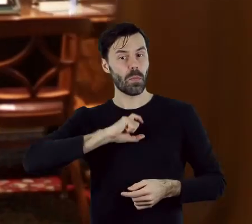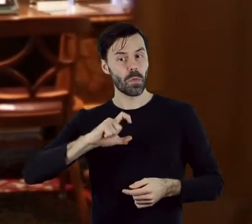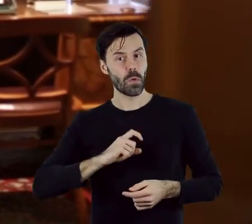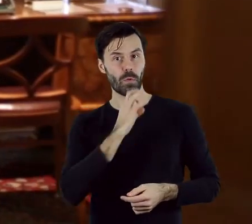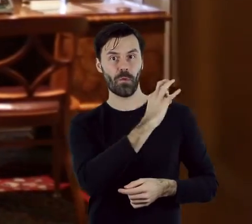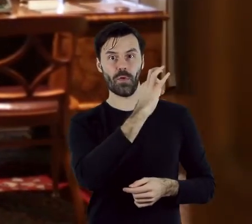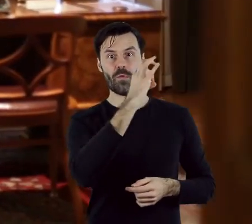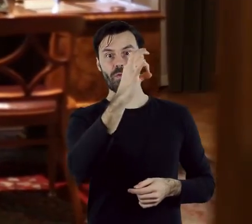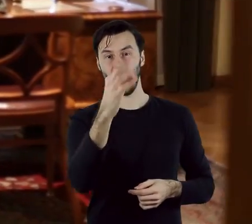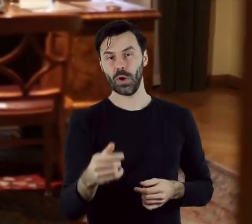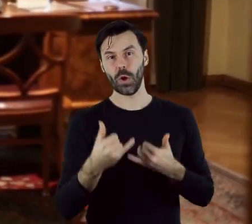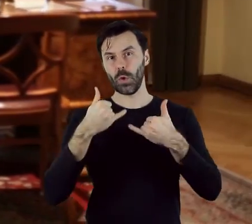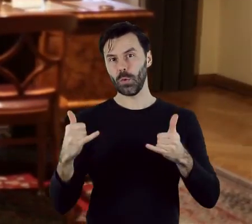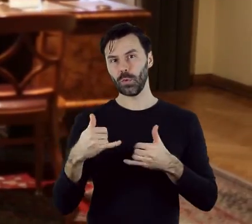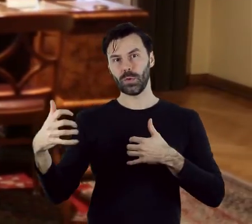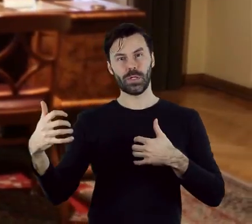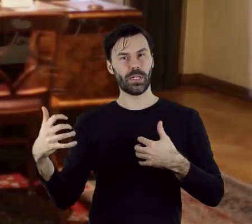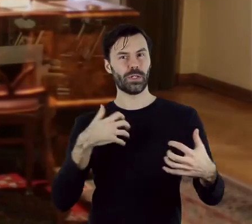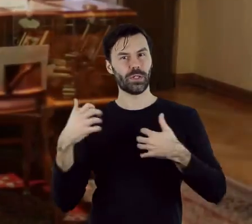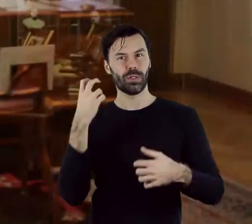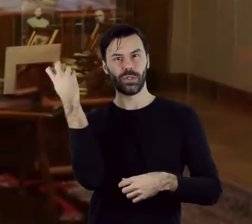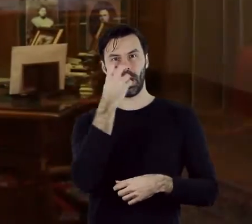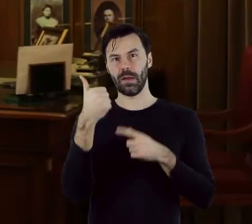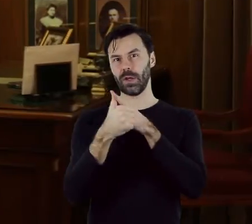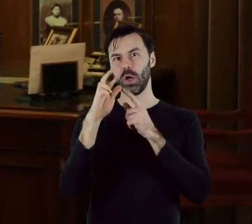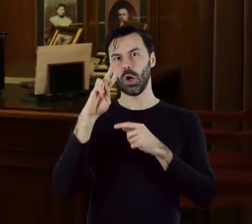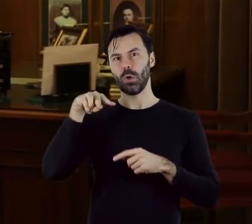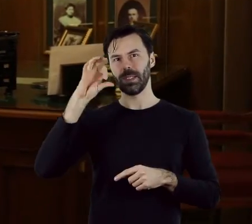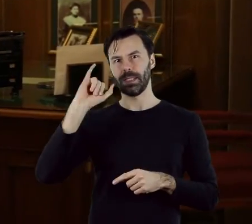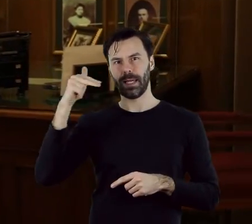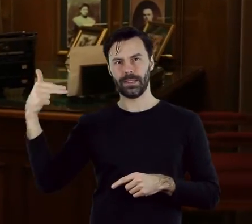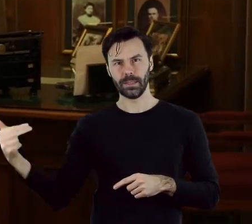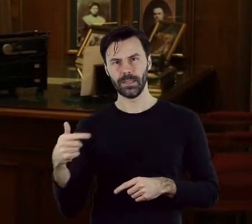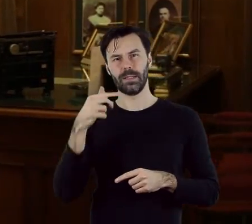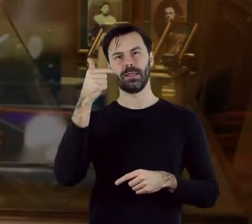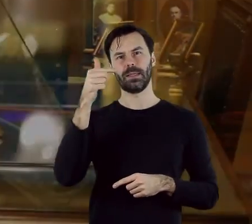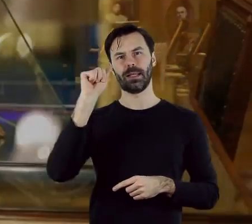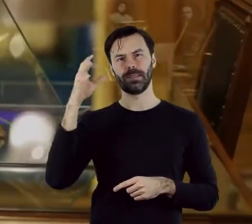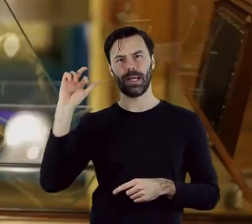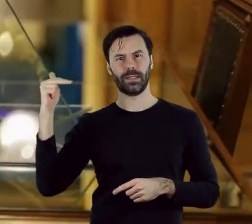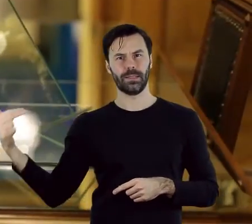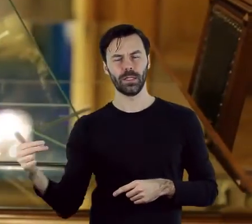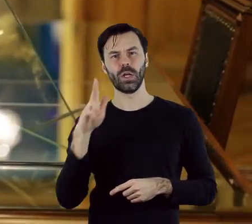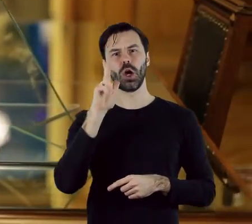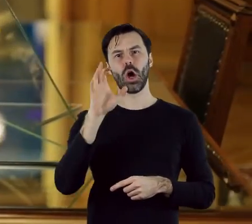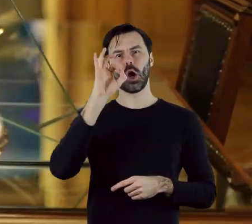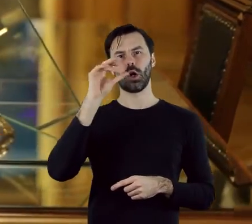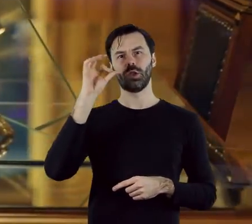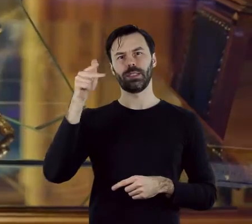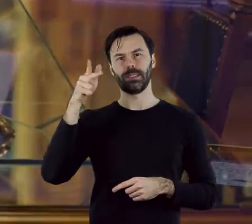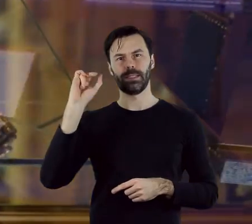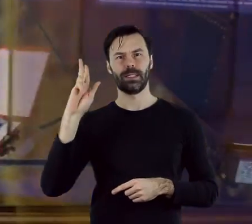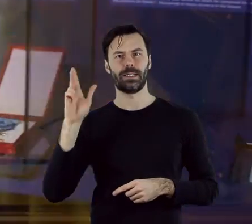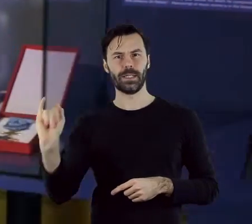Zaaranżowana w formie gabinetów ekspozycja ukazuje sylwetki znakomitych łodzian. Artura Rubinsteina, Aleksandra